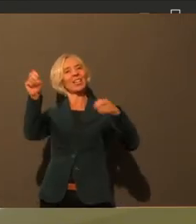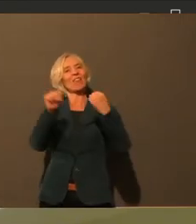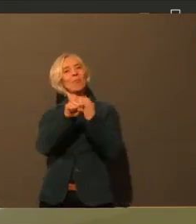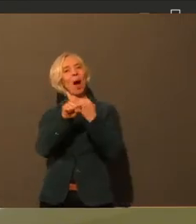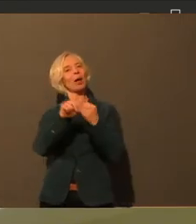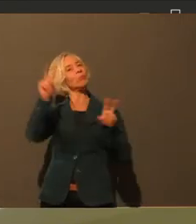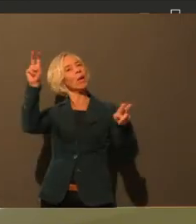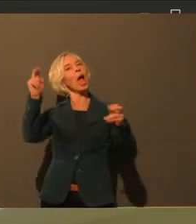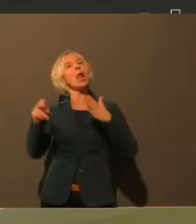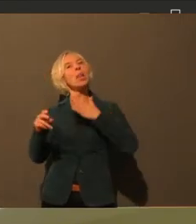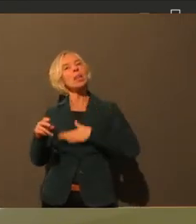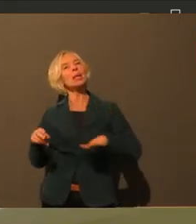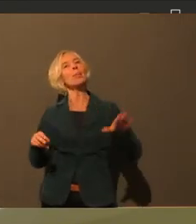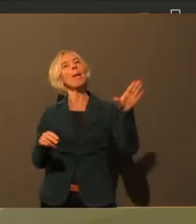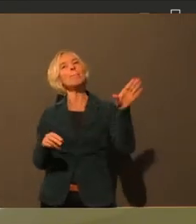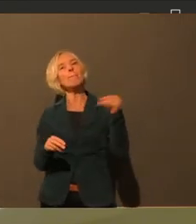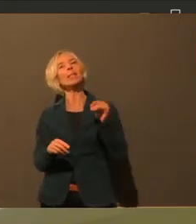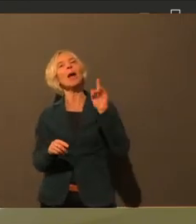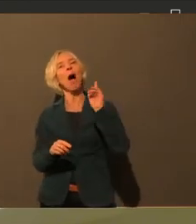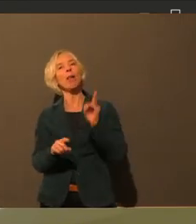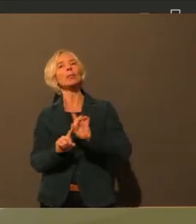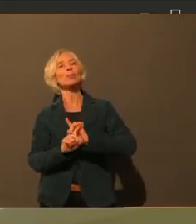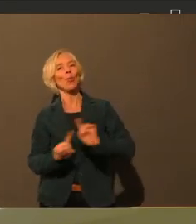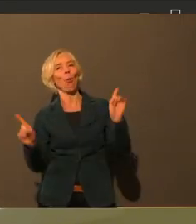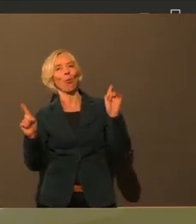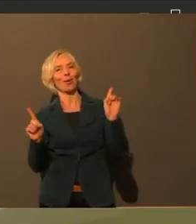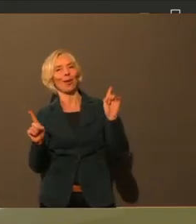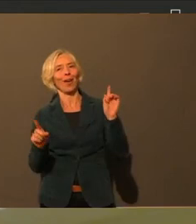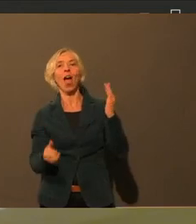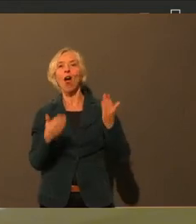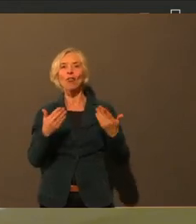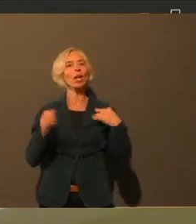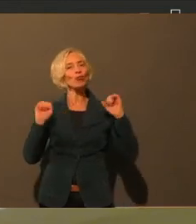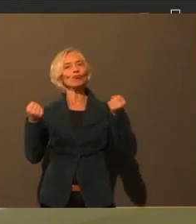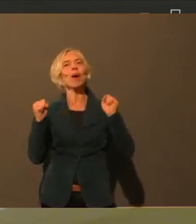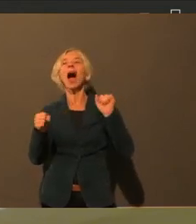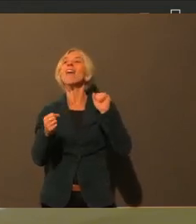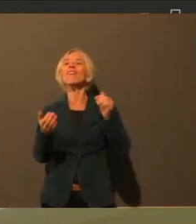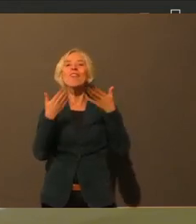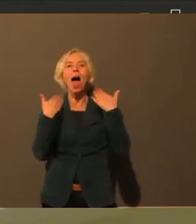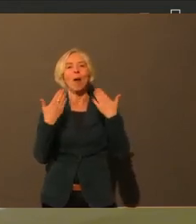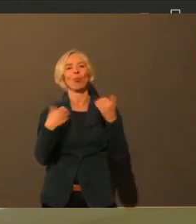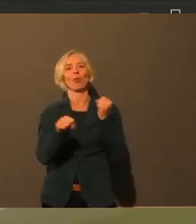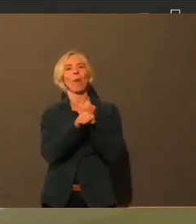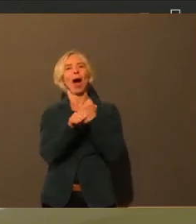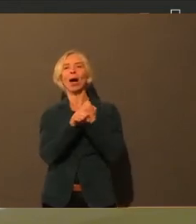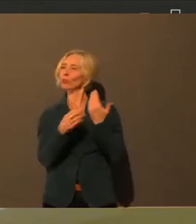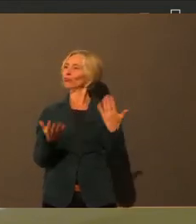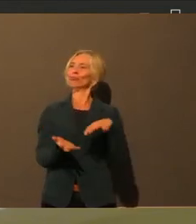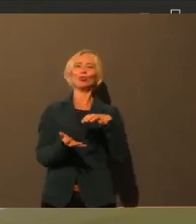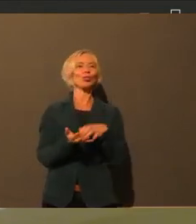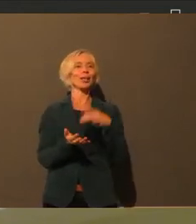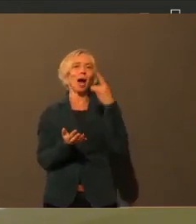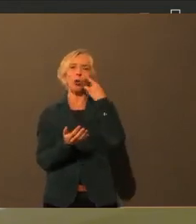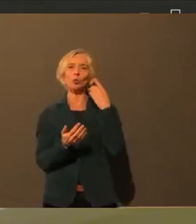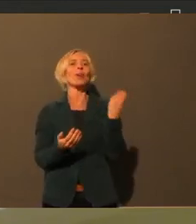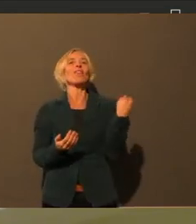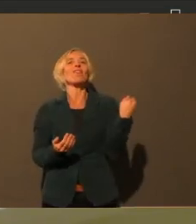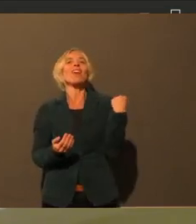so formuliert, dass man vielleicht flächendeckend einfach dafür wirbt, jetzt in Augsburg gehört es einfach zum guten Ton.